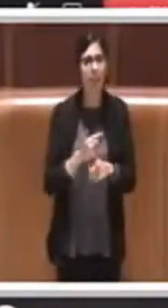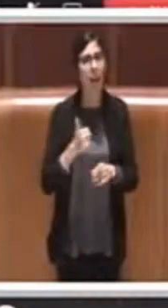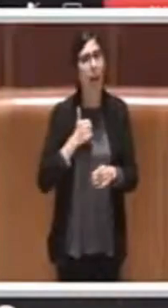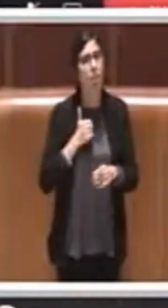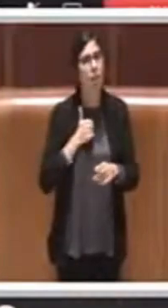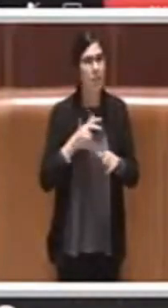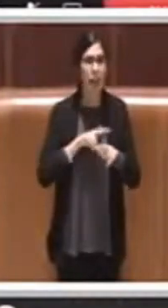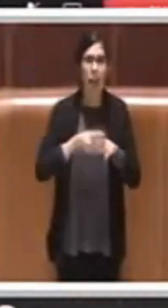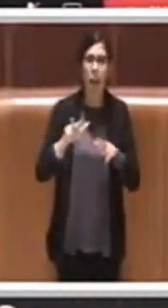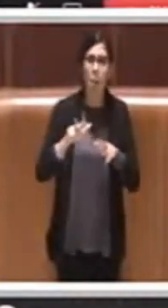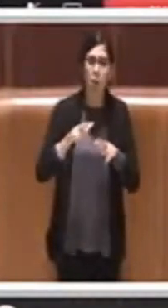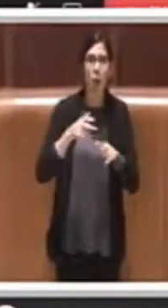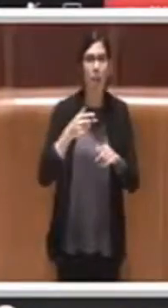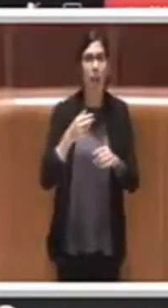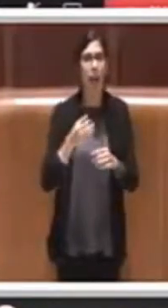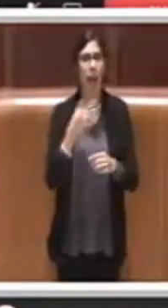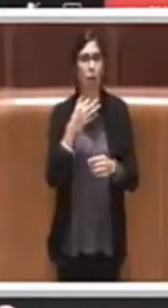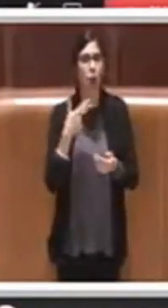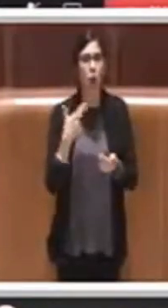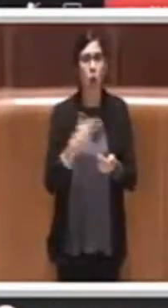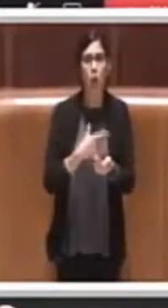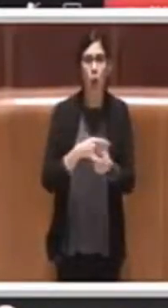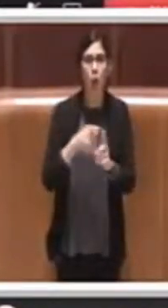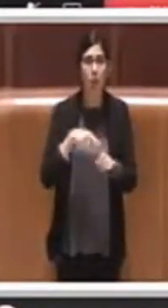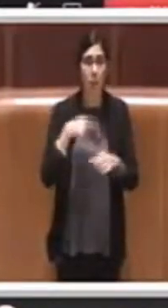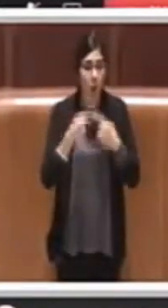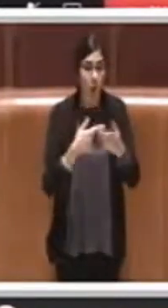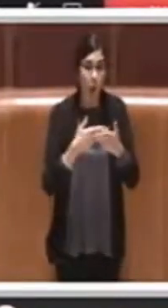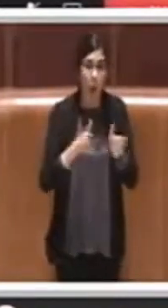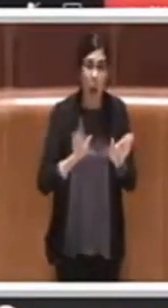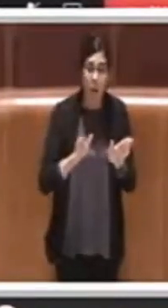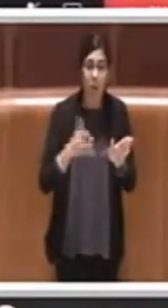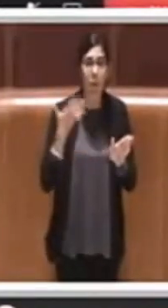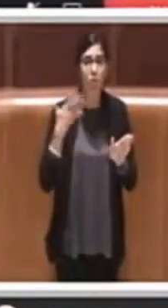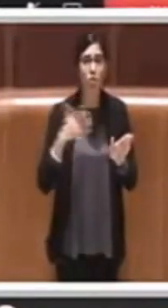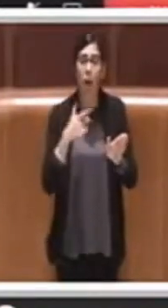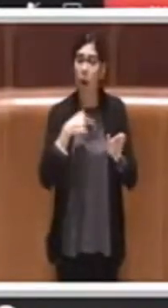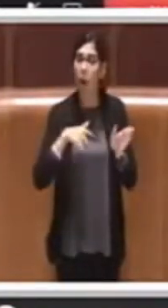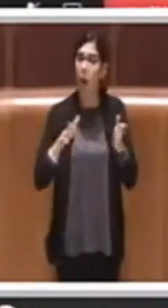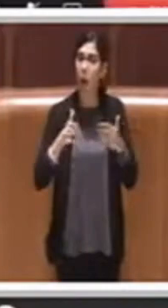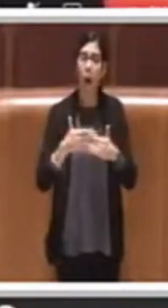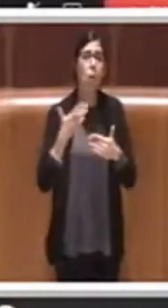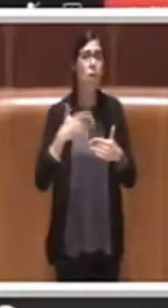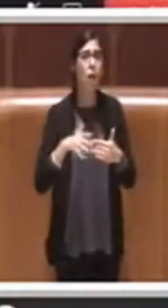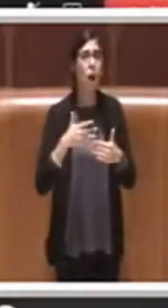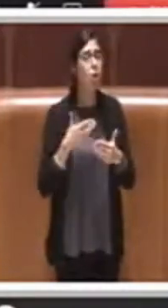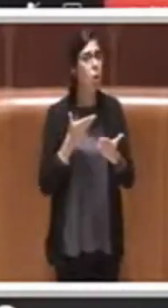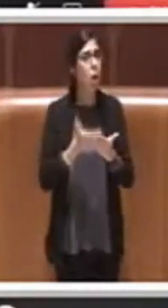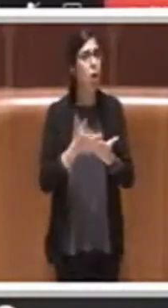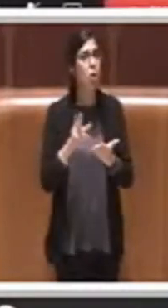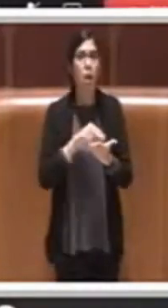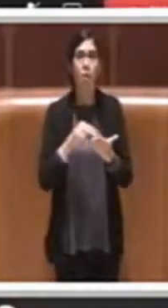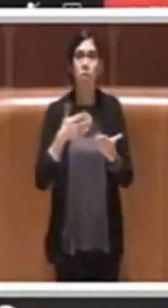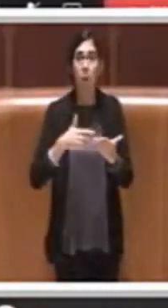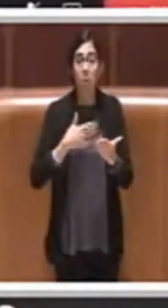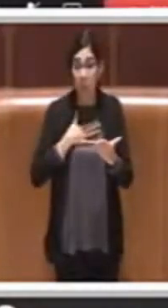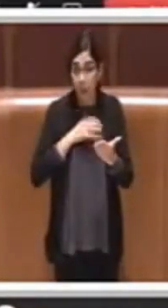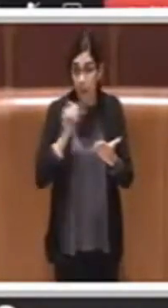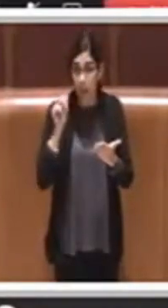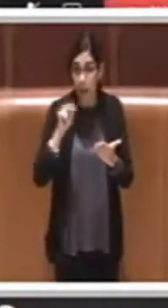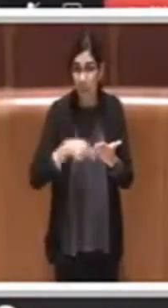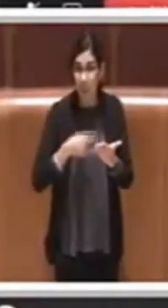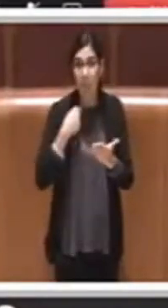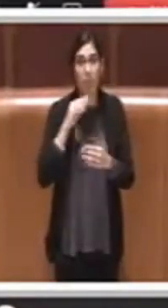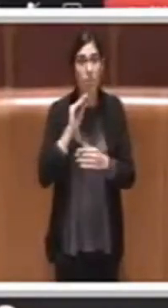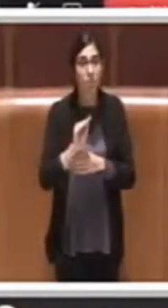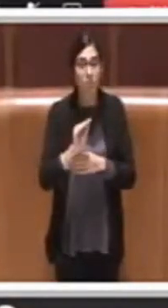Capitolina delle Tossico Dipendenze quando già in Aula abbiamo votato una mozione che tra l'altro era la mia prima firma per